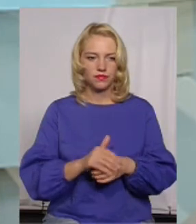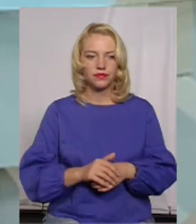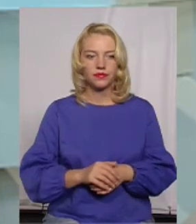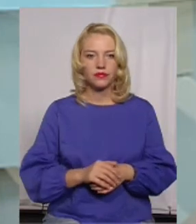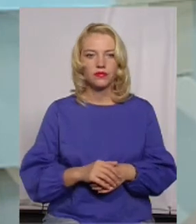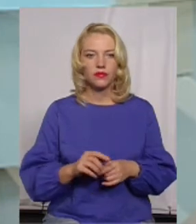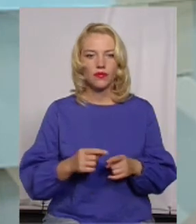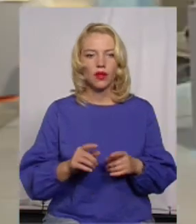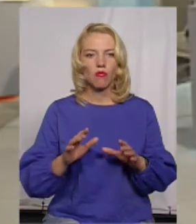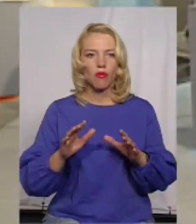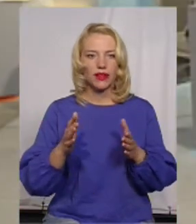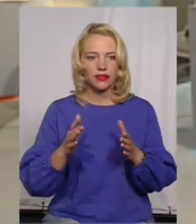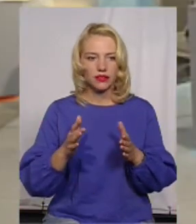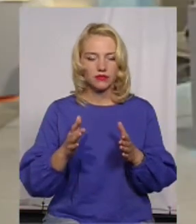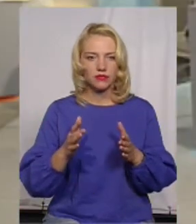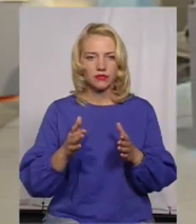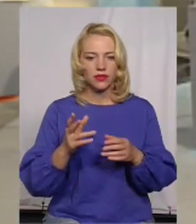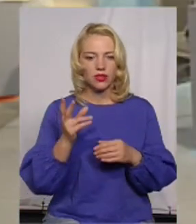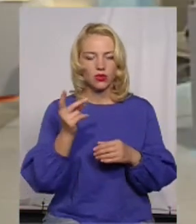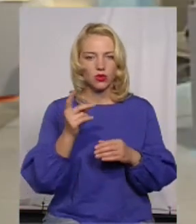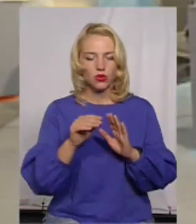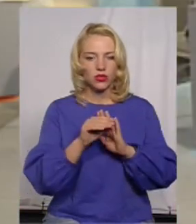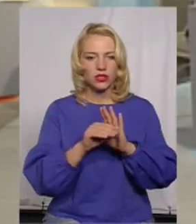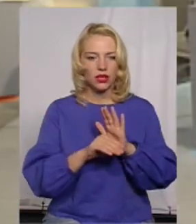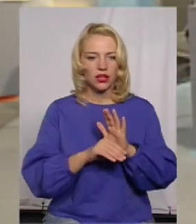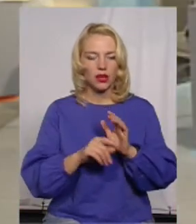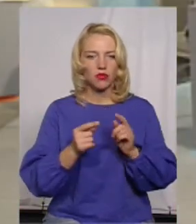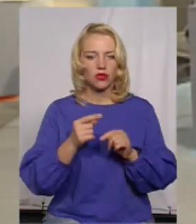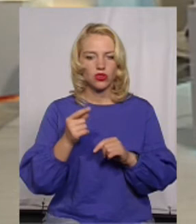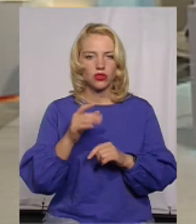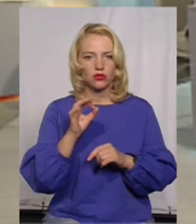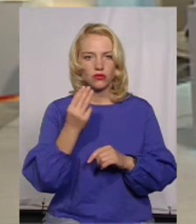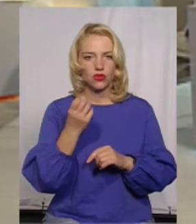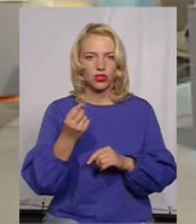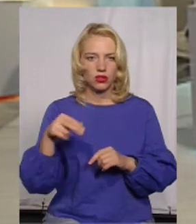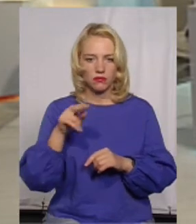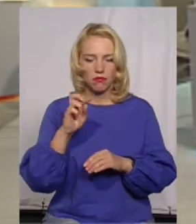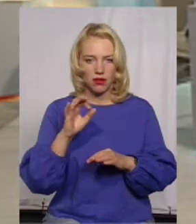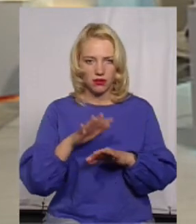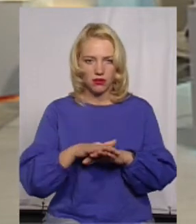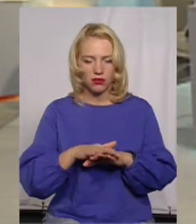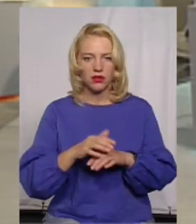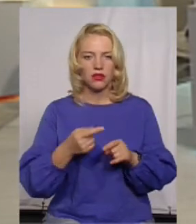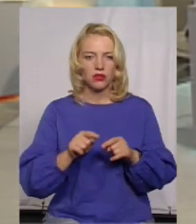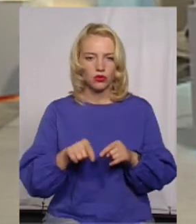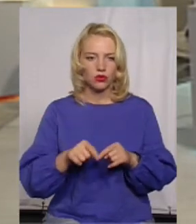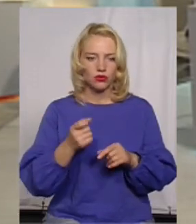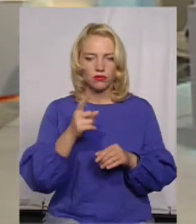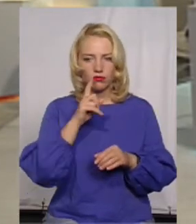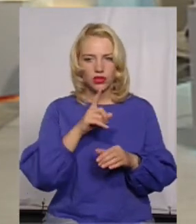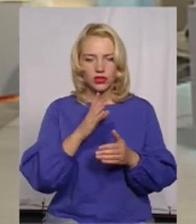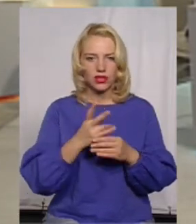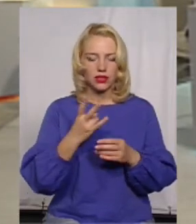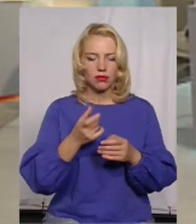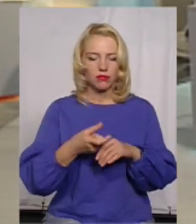от тут момент з другої схеми, яка через Ощадбанк, ну тут до кінця, я думаю, що ще місяць є, тут